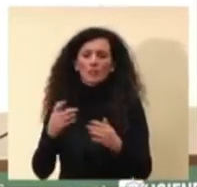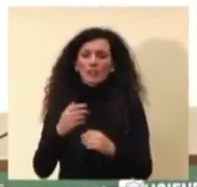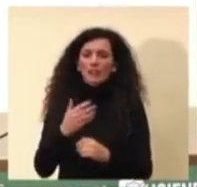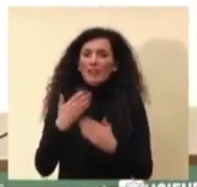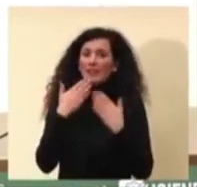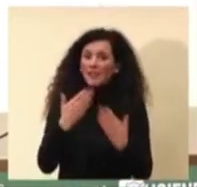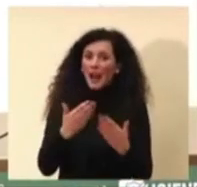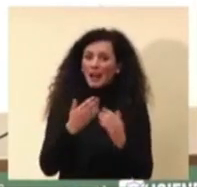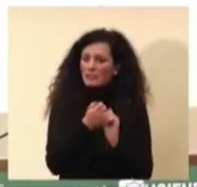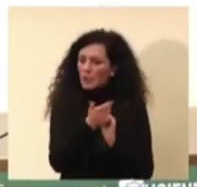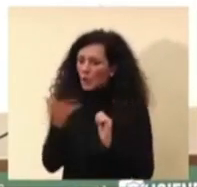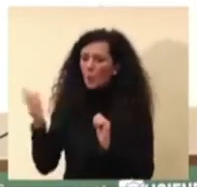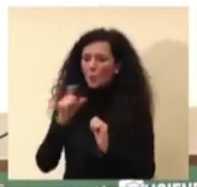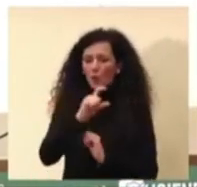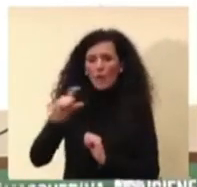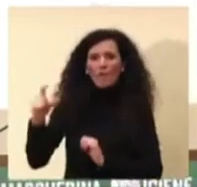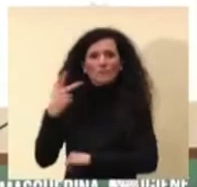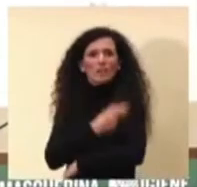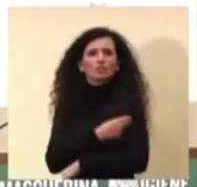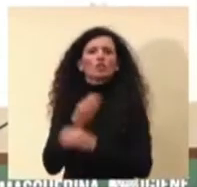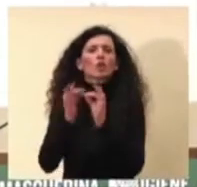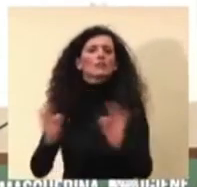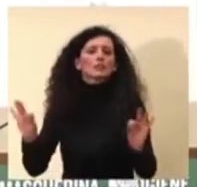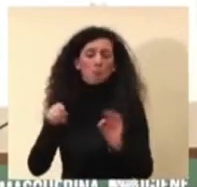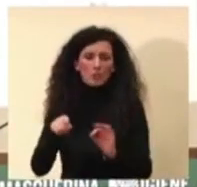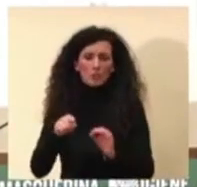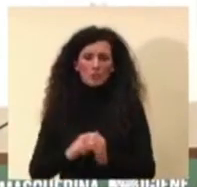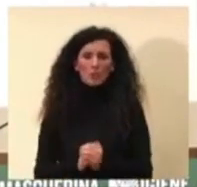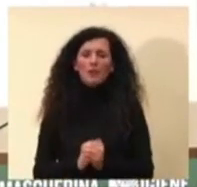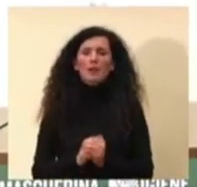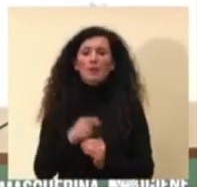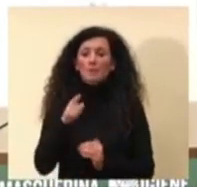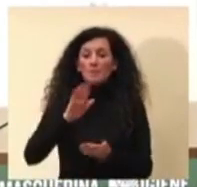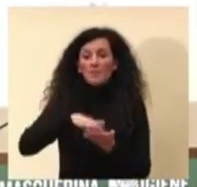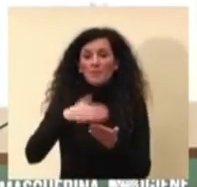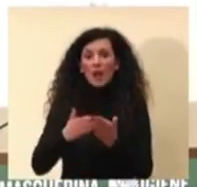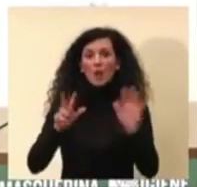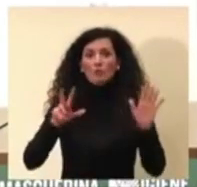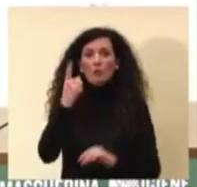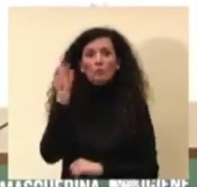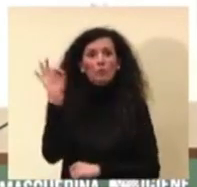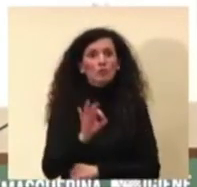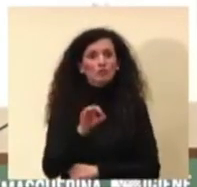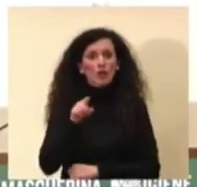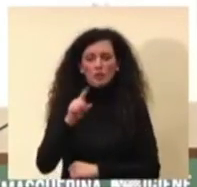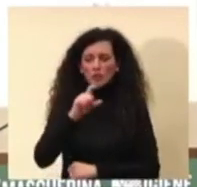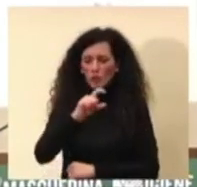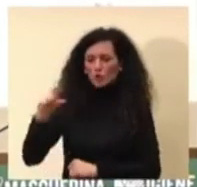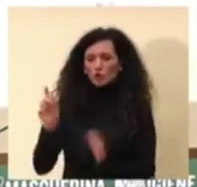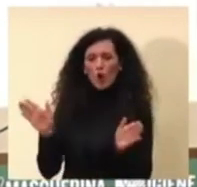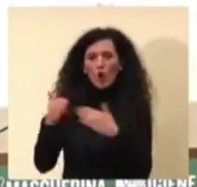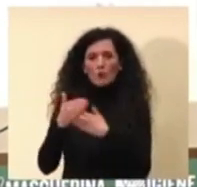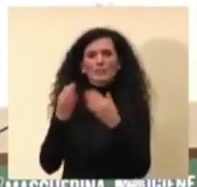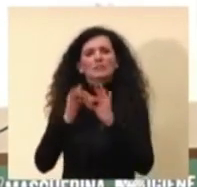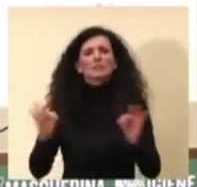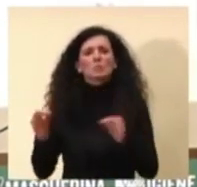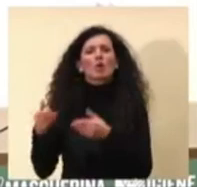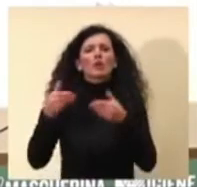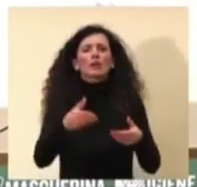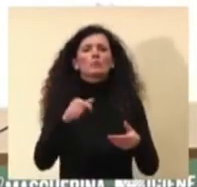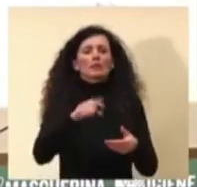corrispondono all'81% delle dosi che sono state rese disponibili nel paese e quindi si